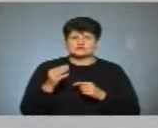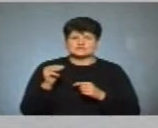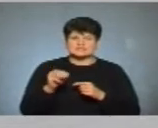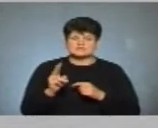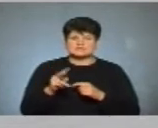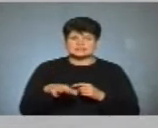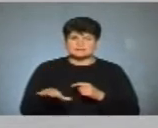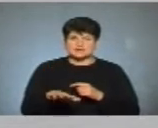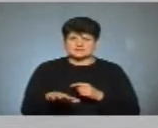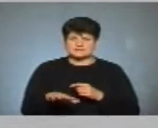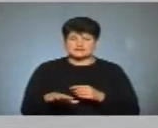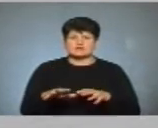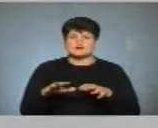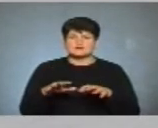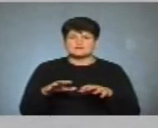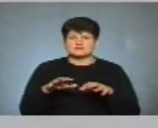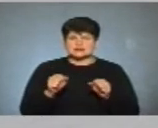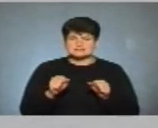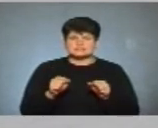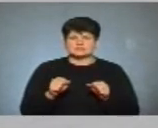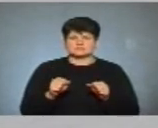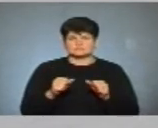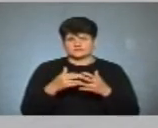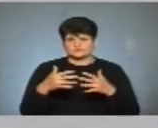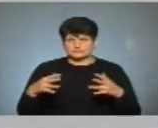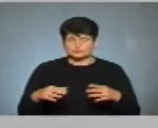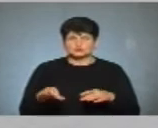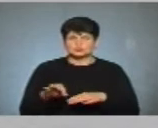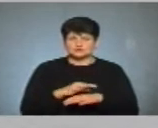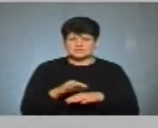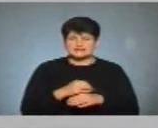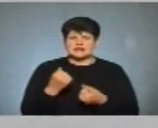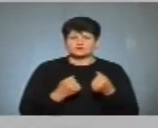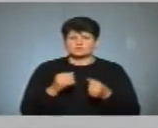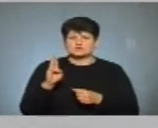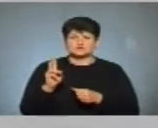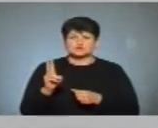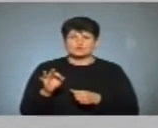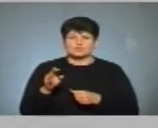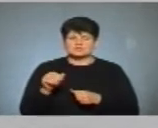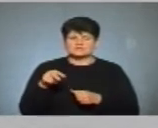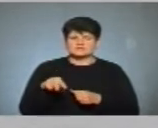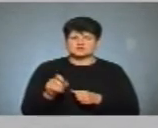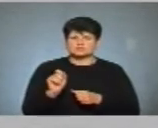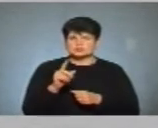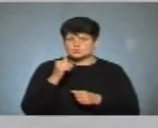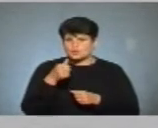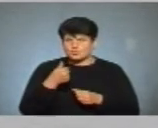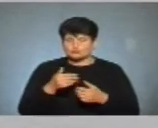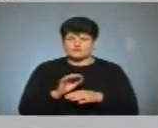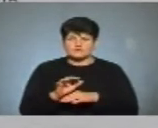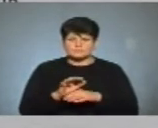квадратних метри. Власниця нерухомості – його дружина автомобіль «Шкода Октавія» 2011 року випуску.